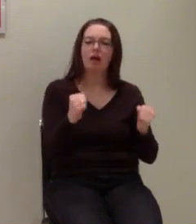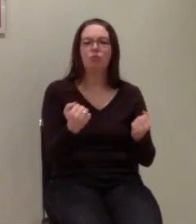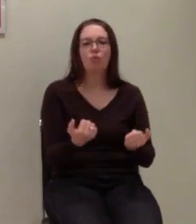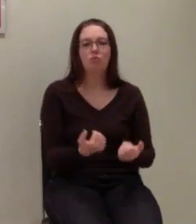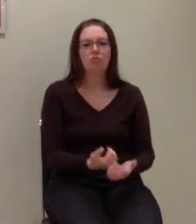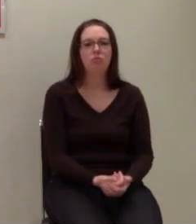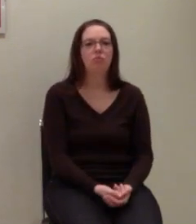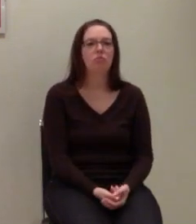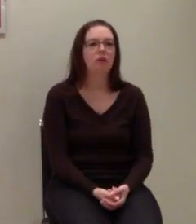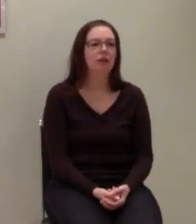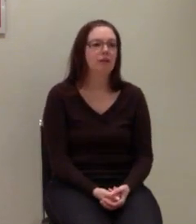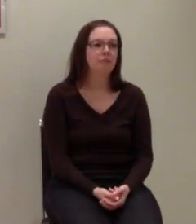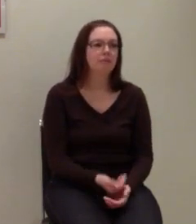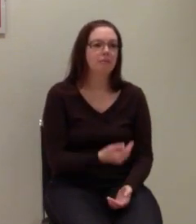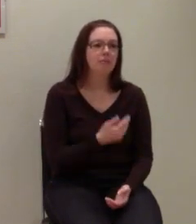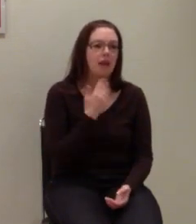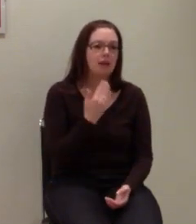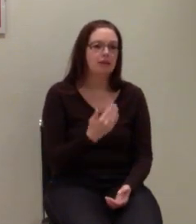dagegen.